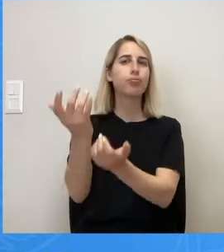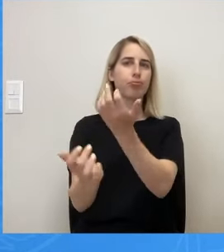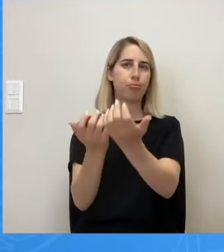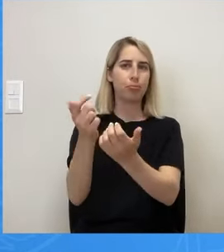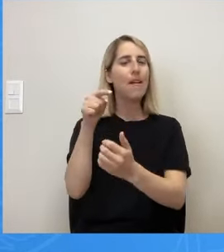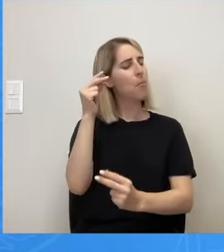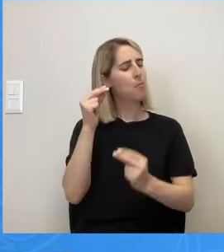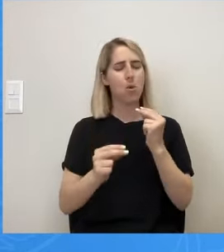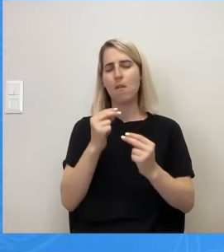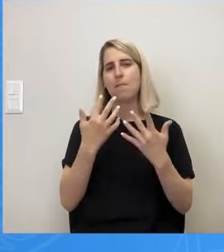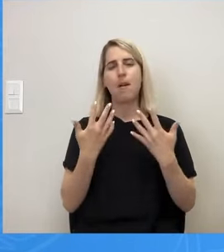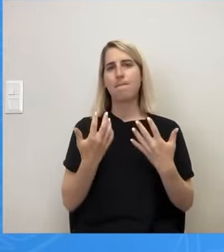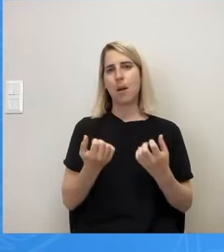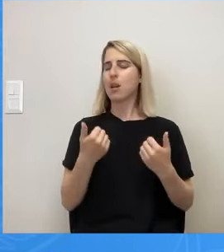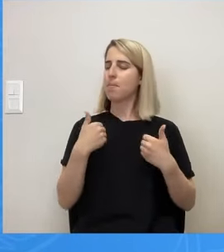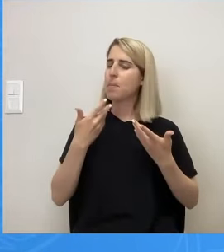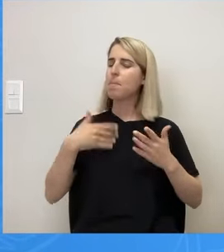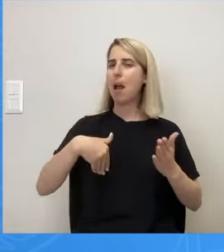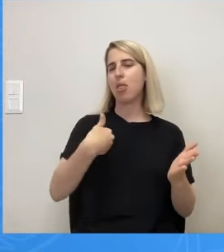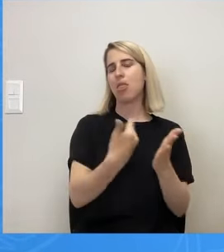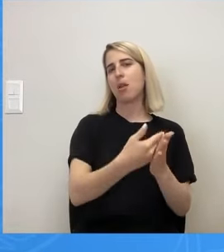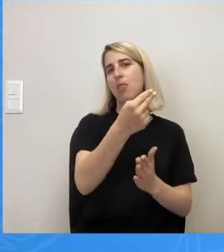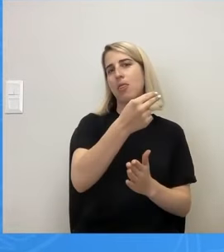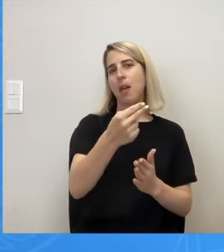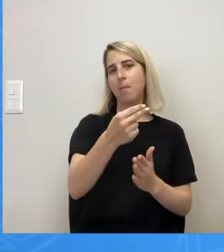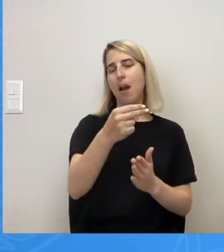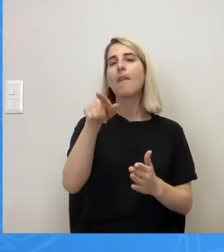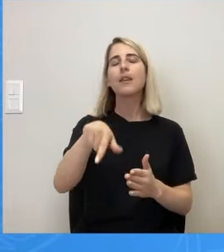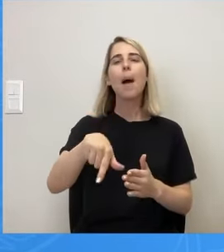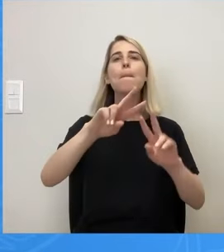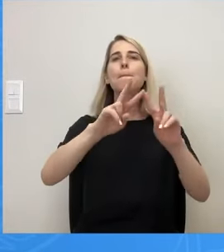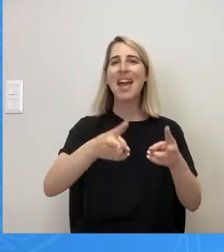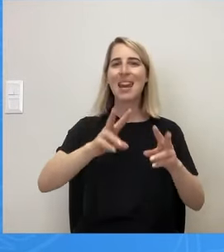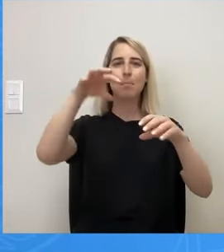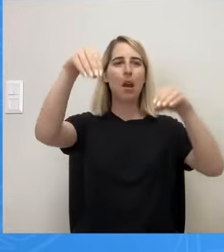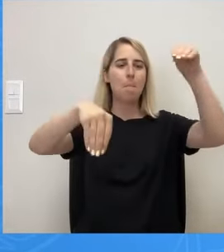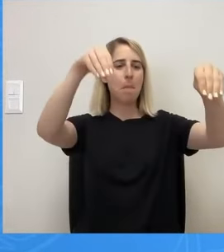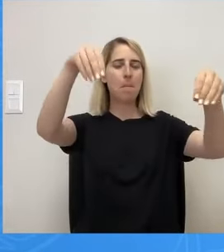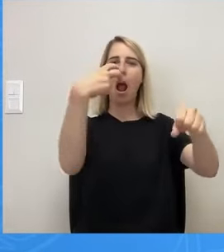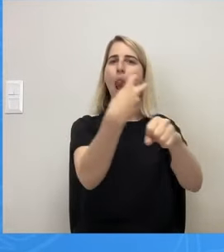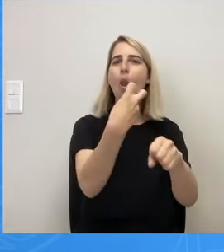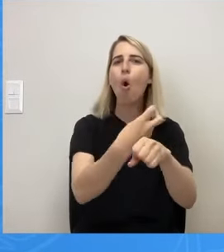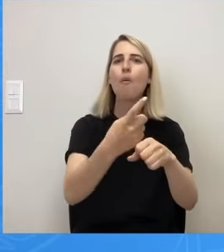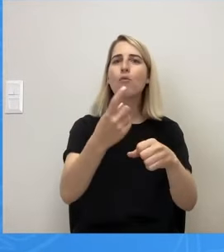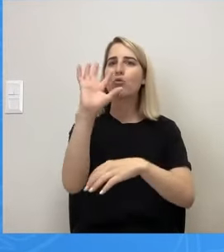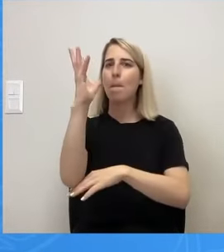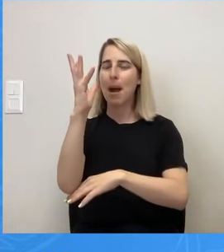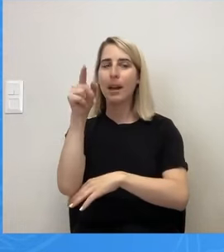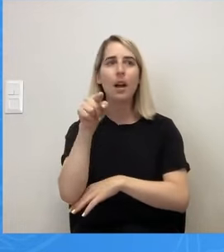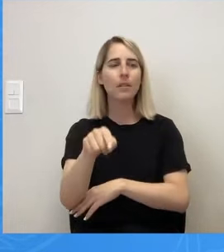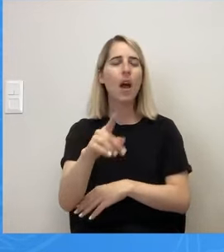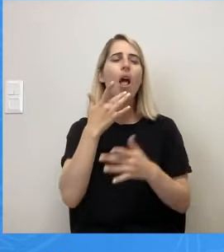βάλει θέμα. Τα περίπτερα που υπάρχουν σε λόφους της Αθήνας, εγκατελειμμένα ή σε πάρκα, πρέπει να αξιοποιηθούν.